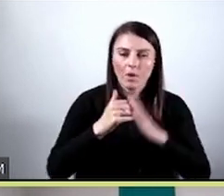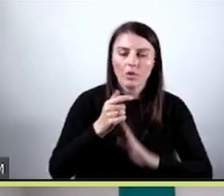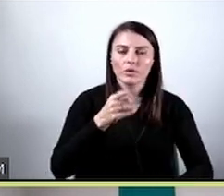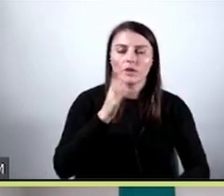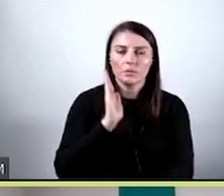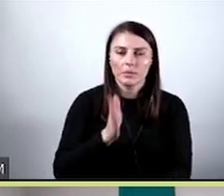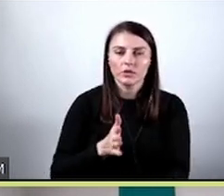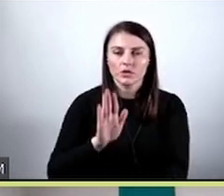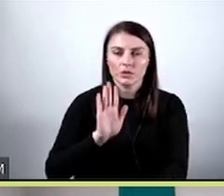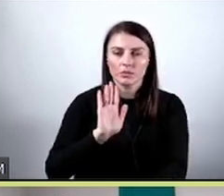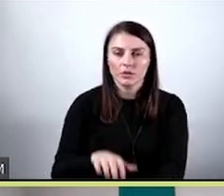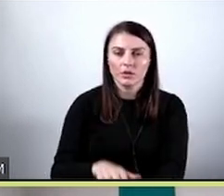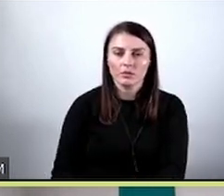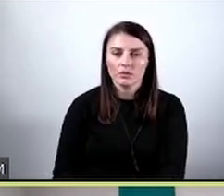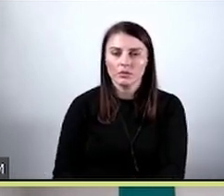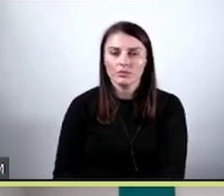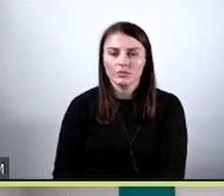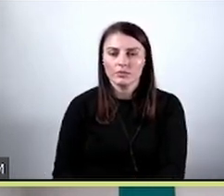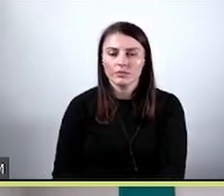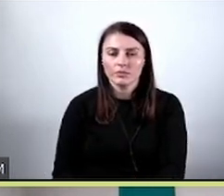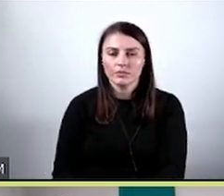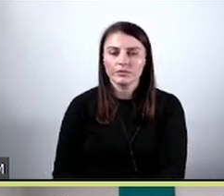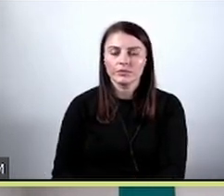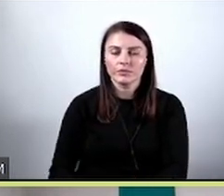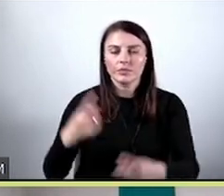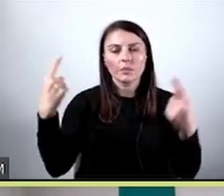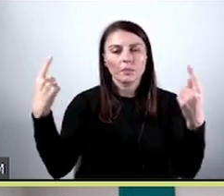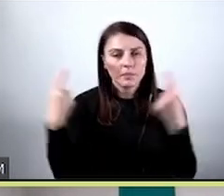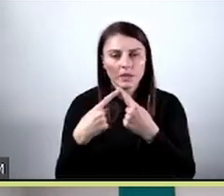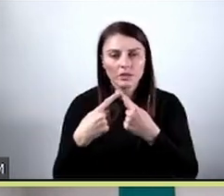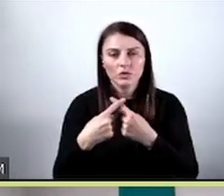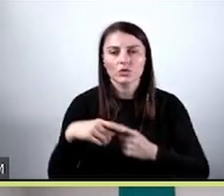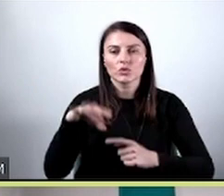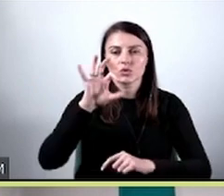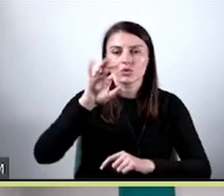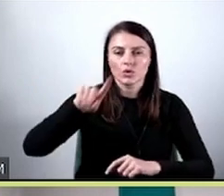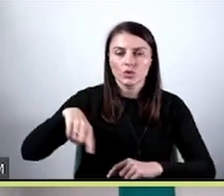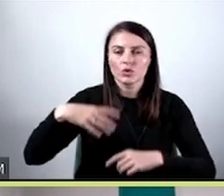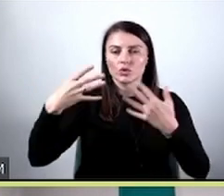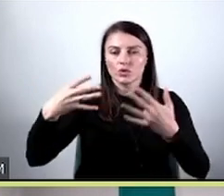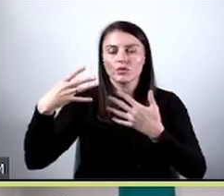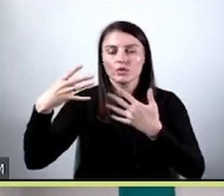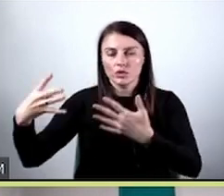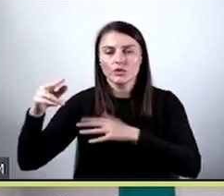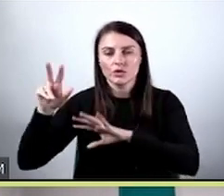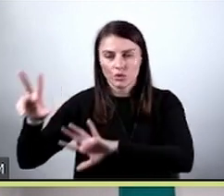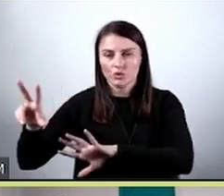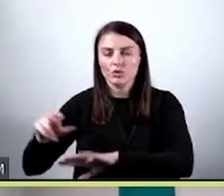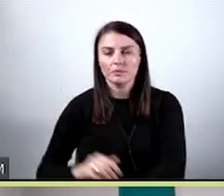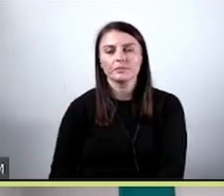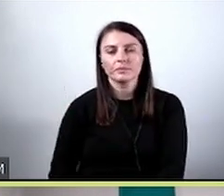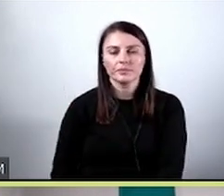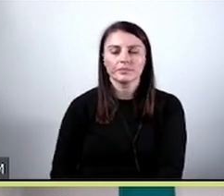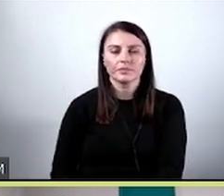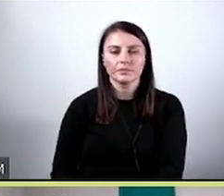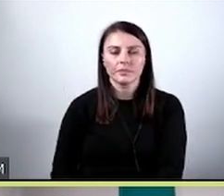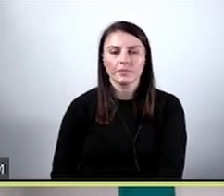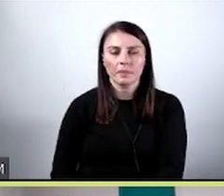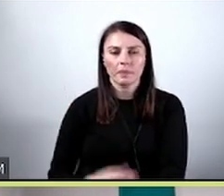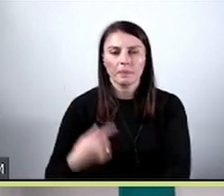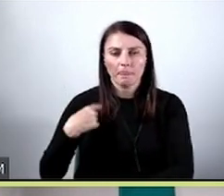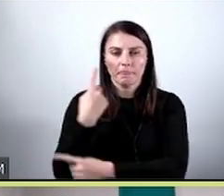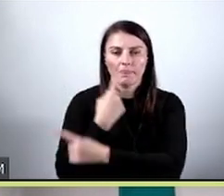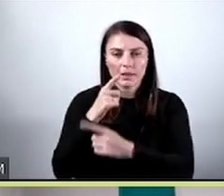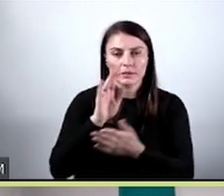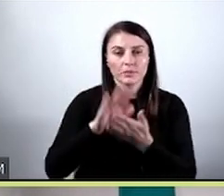trafność na poziomie 0,998. I myślę, że na